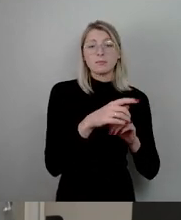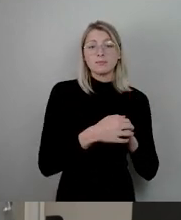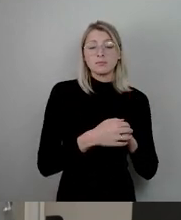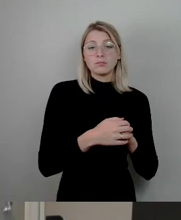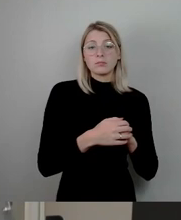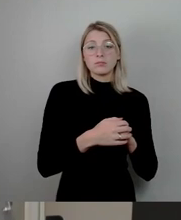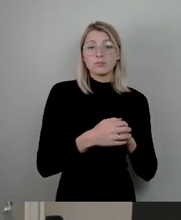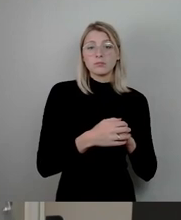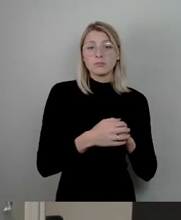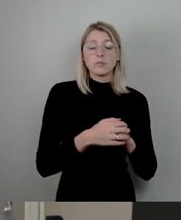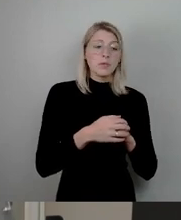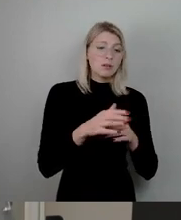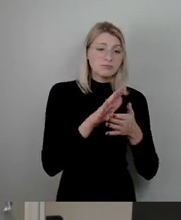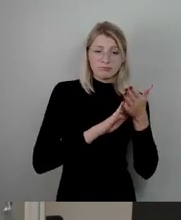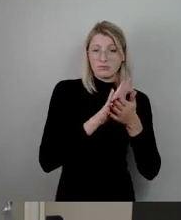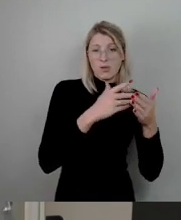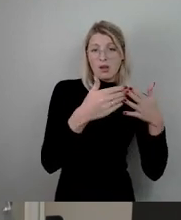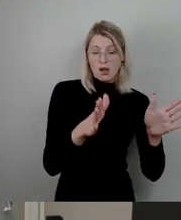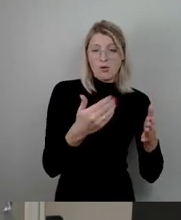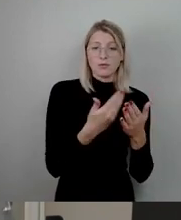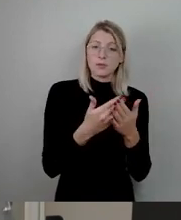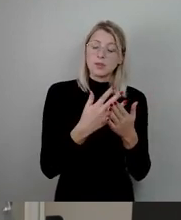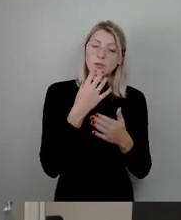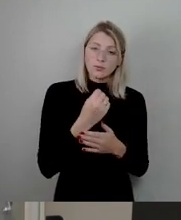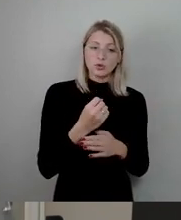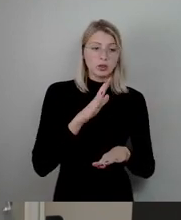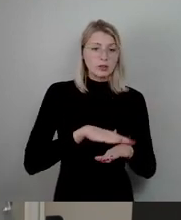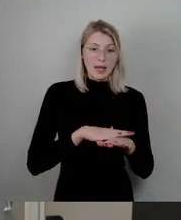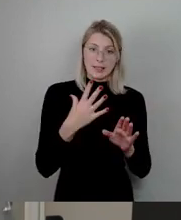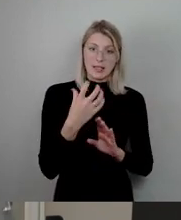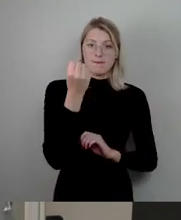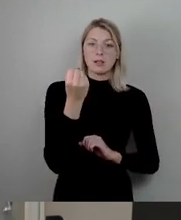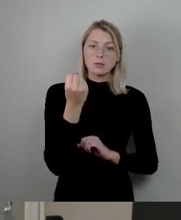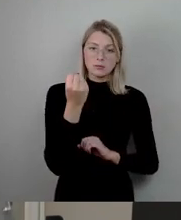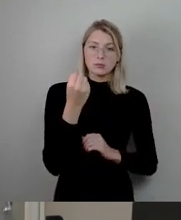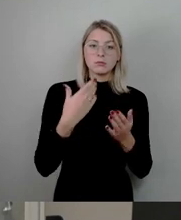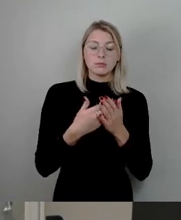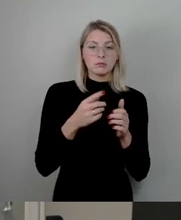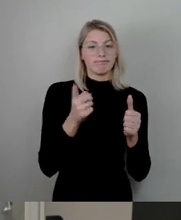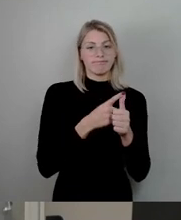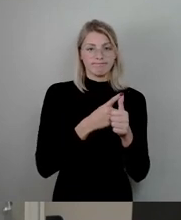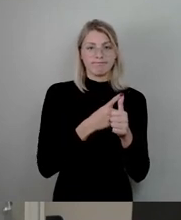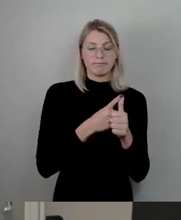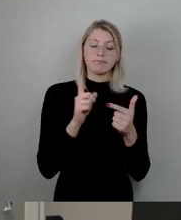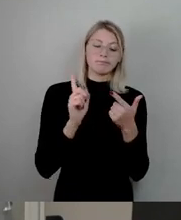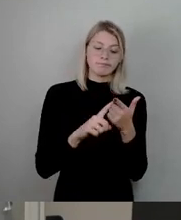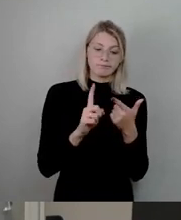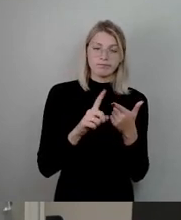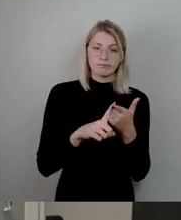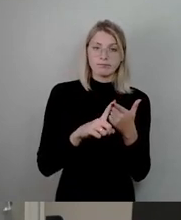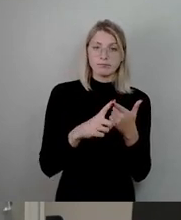öffnet. Das heißt erst mal sozusagen Zeit gewinnen. Dazu dient der Punkt 1. Und der Punkt 2, der betrifft die